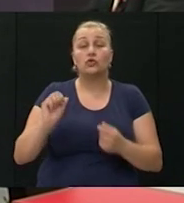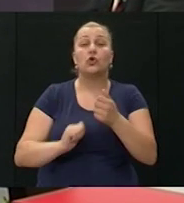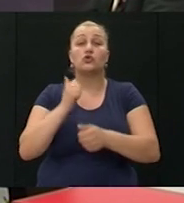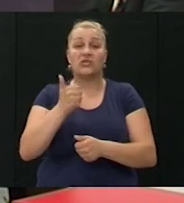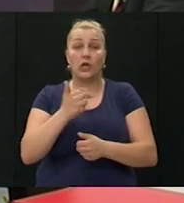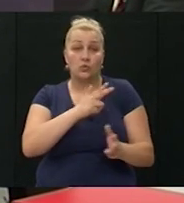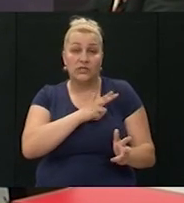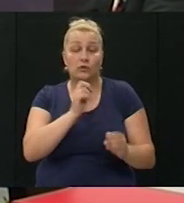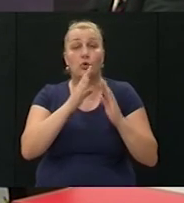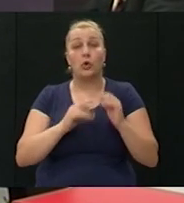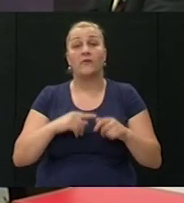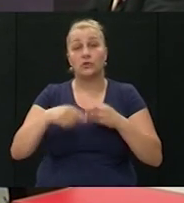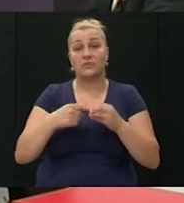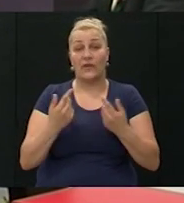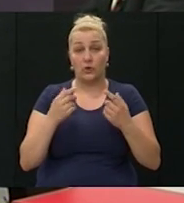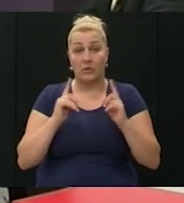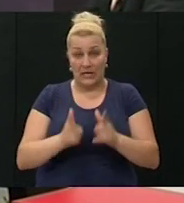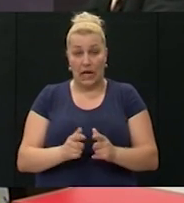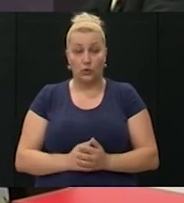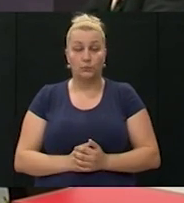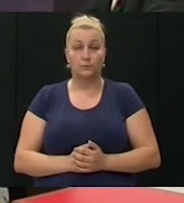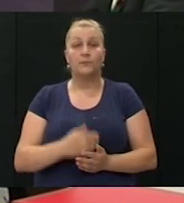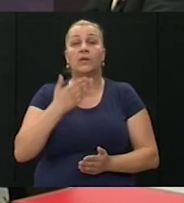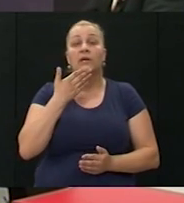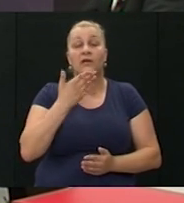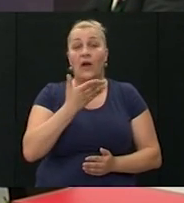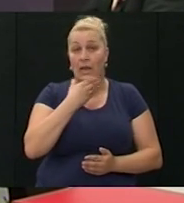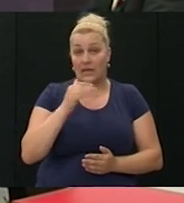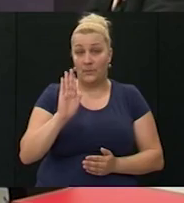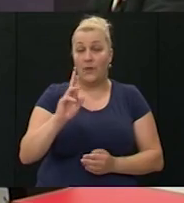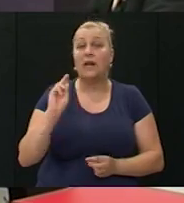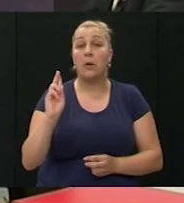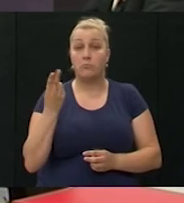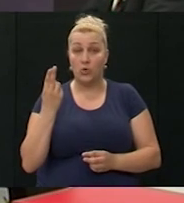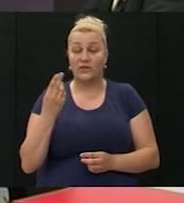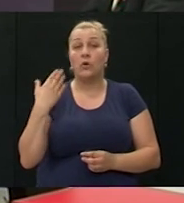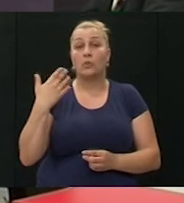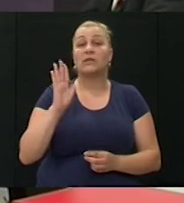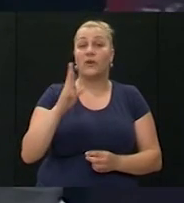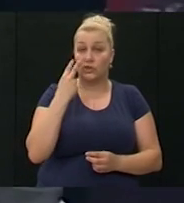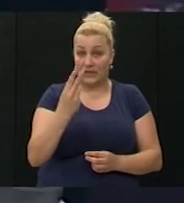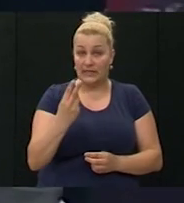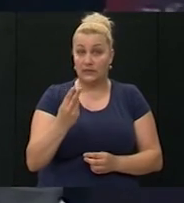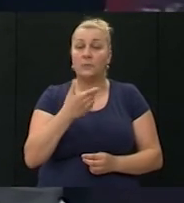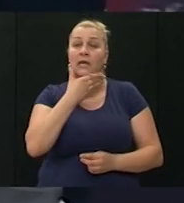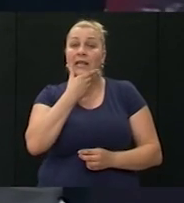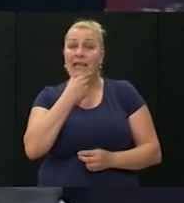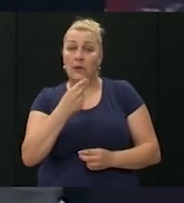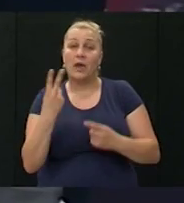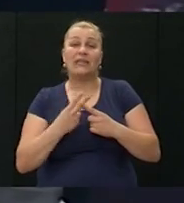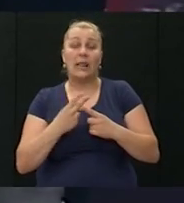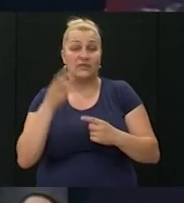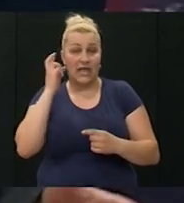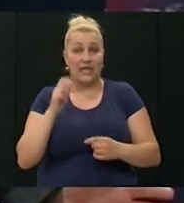svetom domovinskom ratu. Hvala lijepa vama na pozivu, pozdrav vašim predateljima. Lijepo je da televizija Jadran prati nas